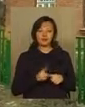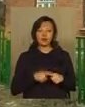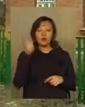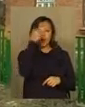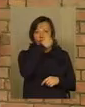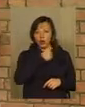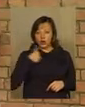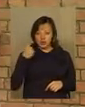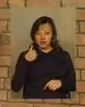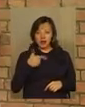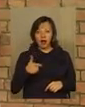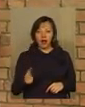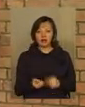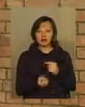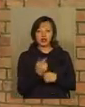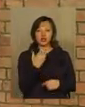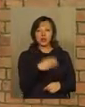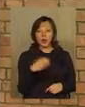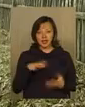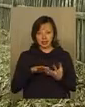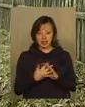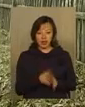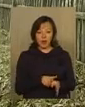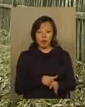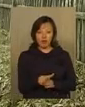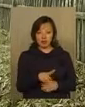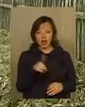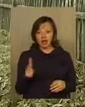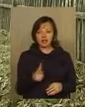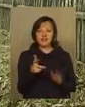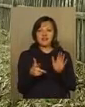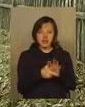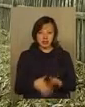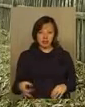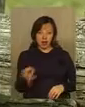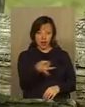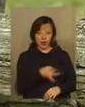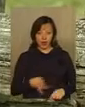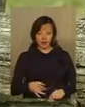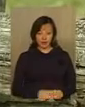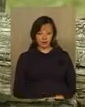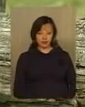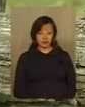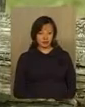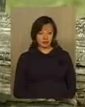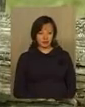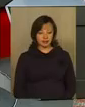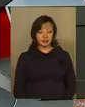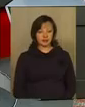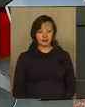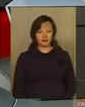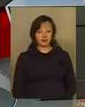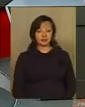році на Хмельниччині блакитний вогник запалав у сотні сіл. Повністю газифіковано 8 районів області. Вікторія Бакалець, Подільська панорама.